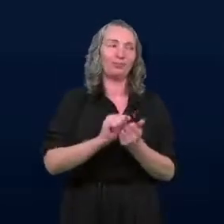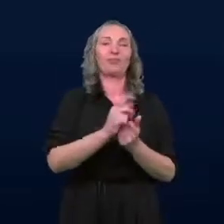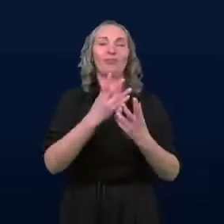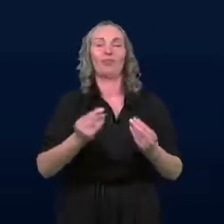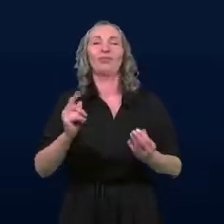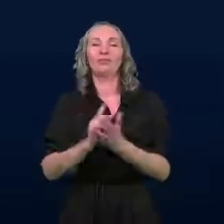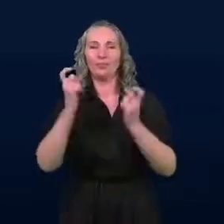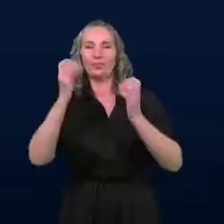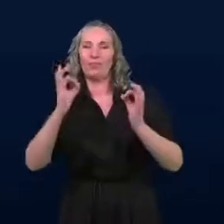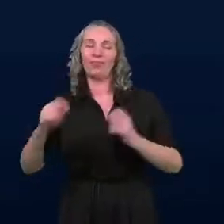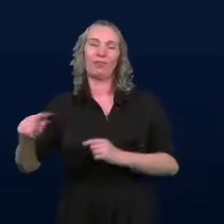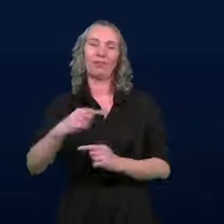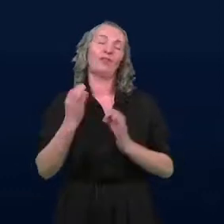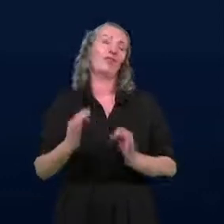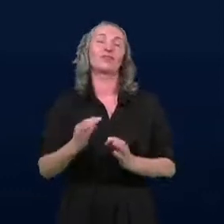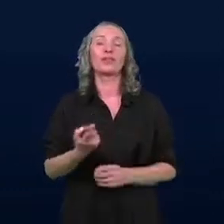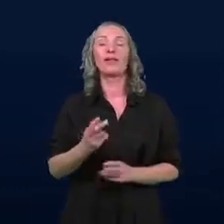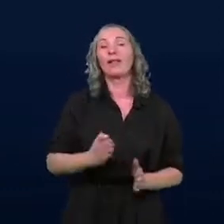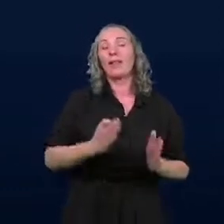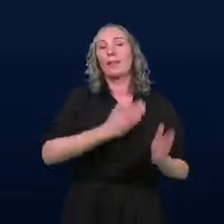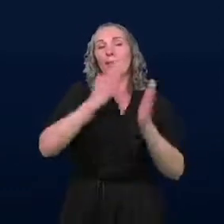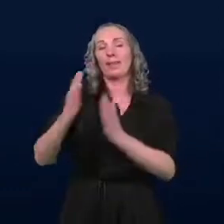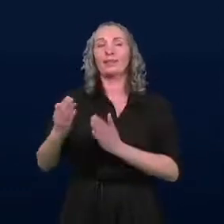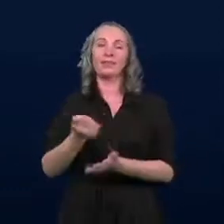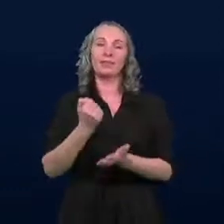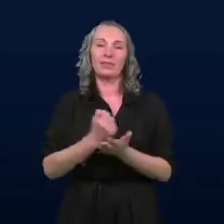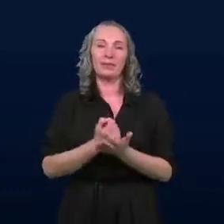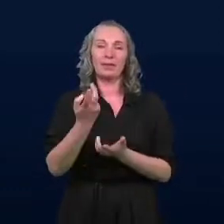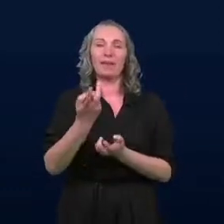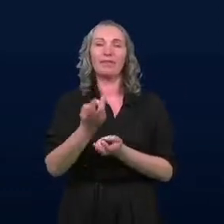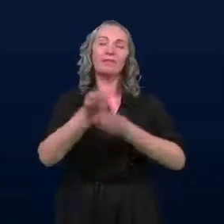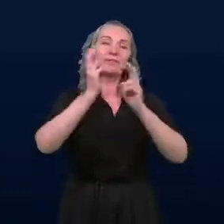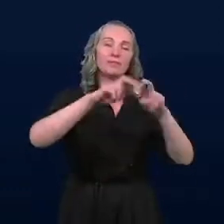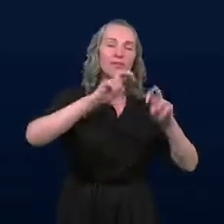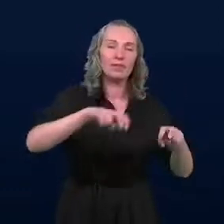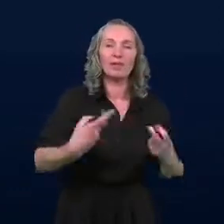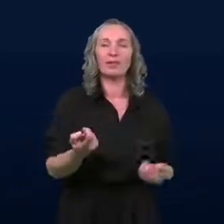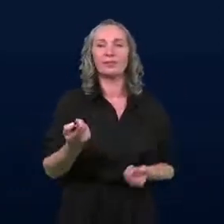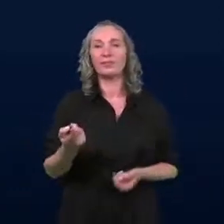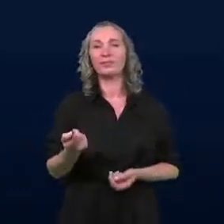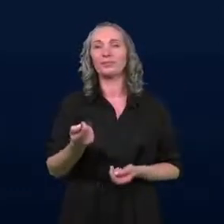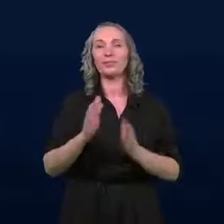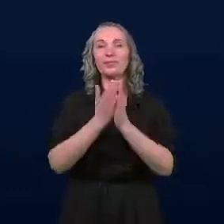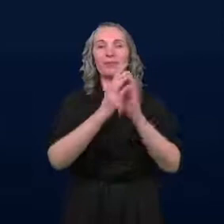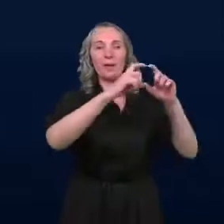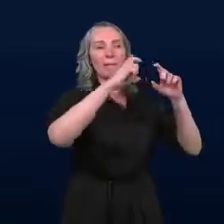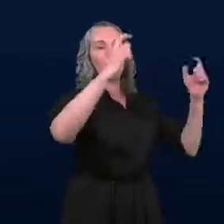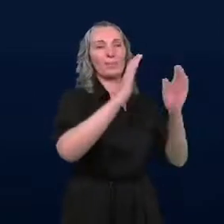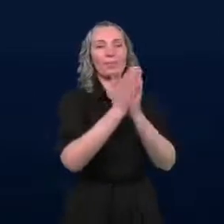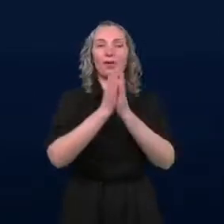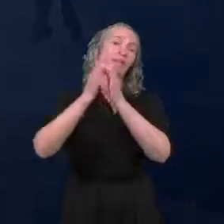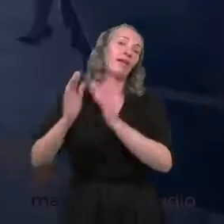poradzą. Także kolejna rzecz, modernizujemy w tej chwili bibliotekę przy